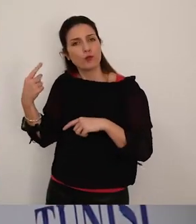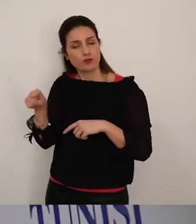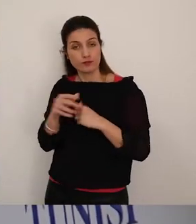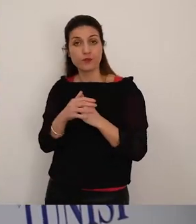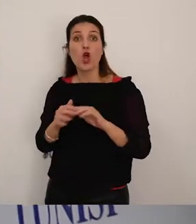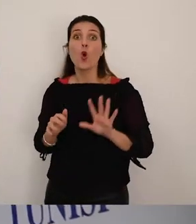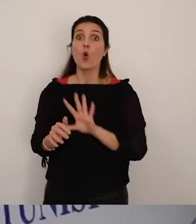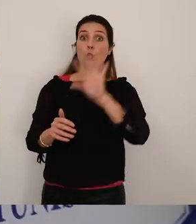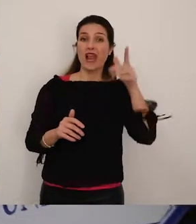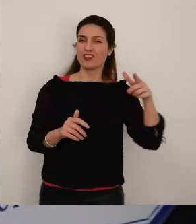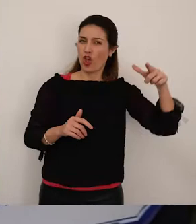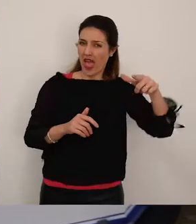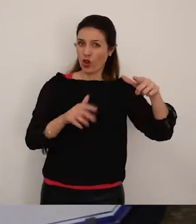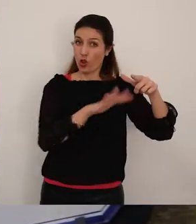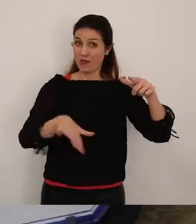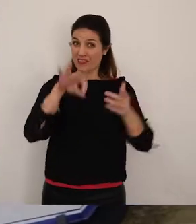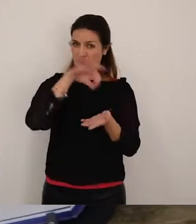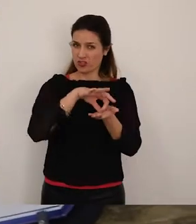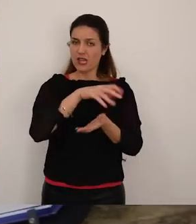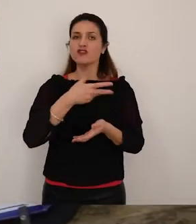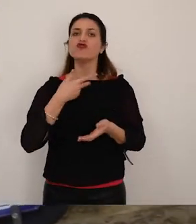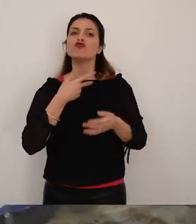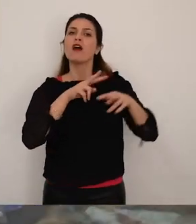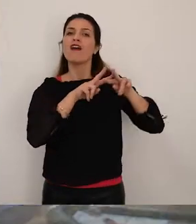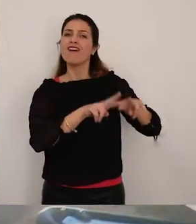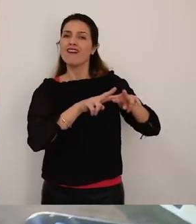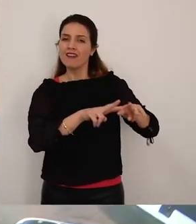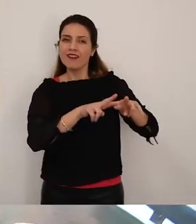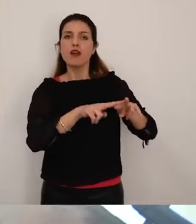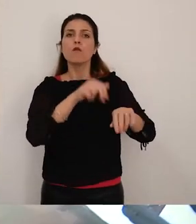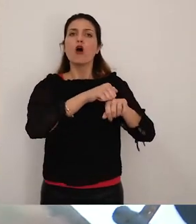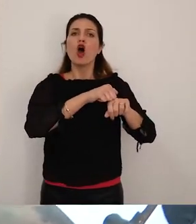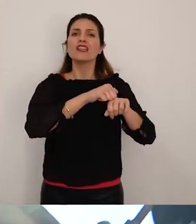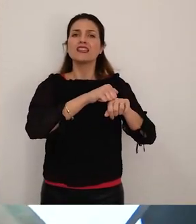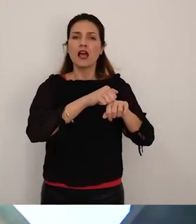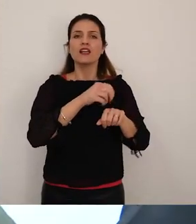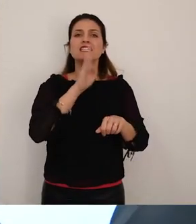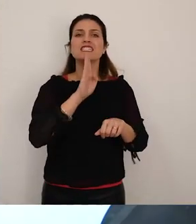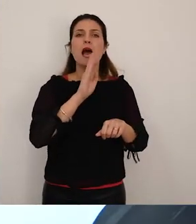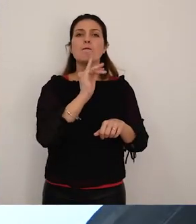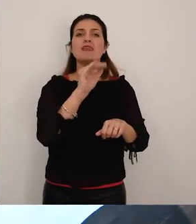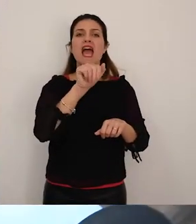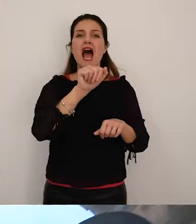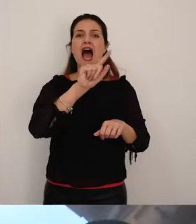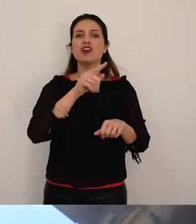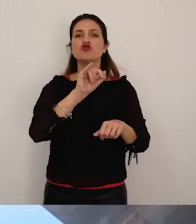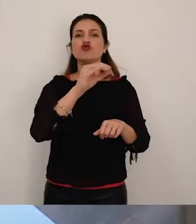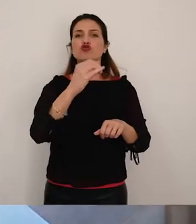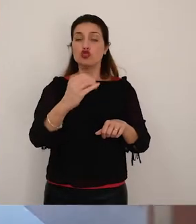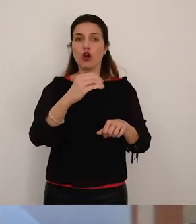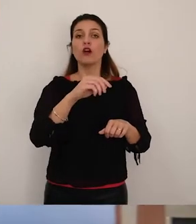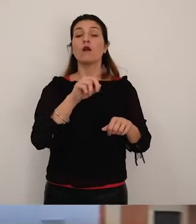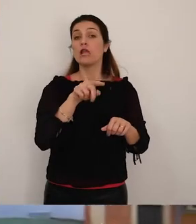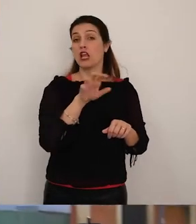In un altro angolo della piazza centrale vi sono eruderi di quella che un tempo era porta San Biagio. Realizzata nella prima